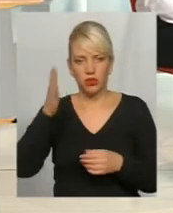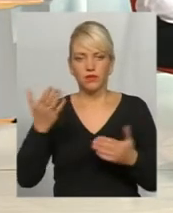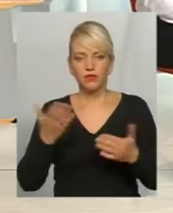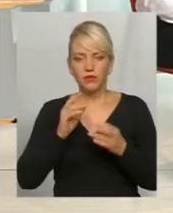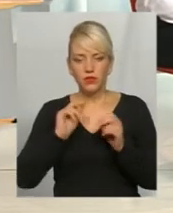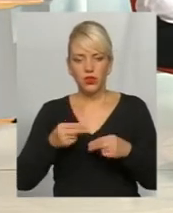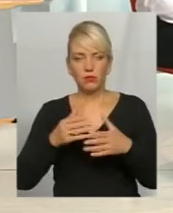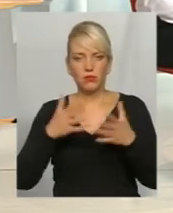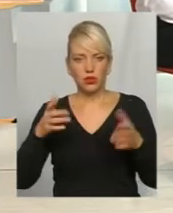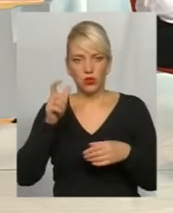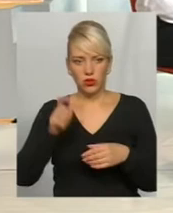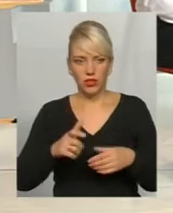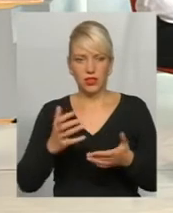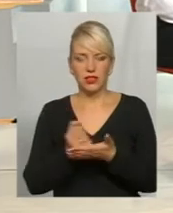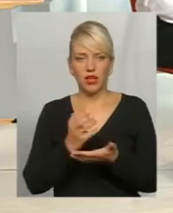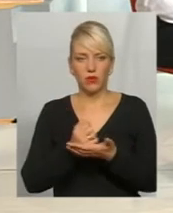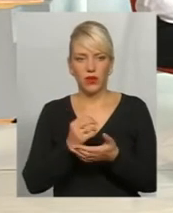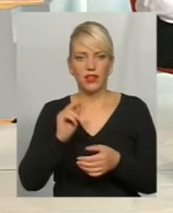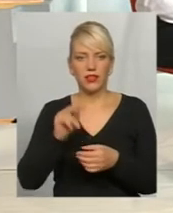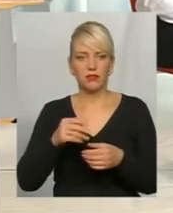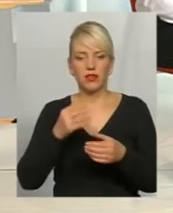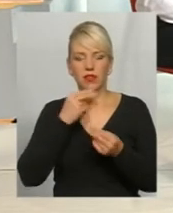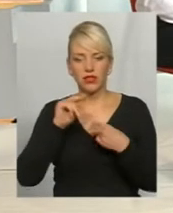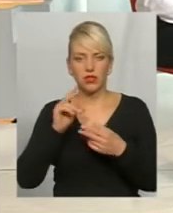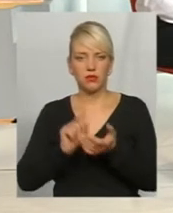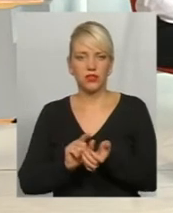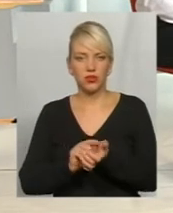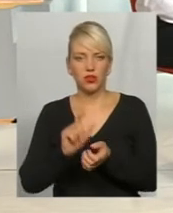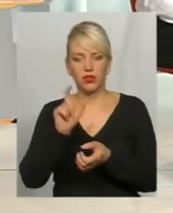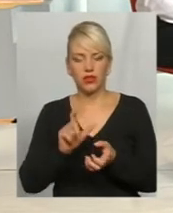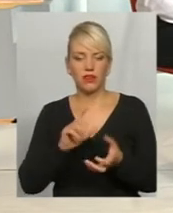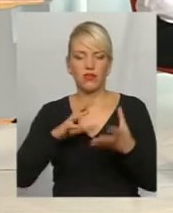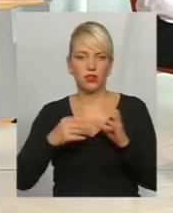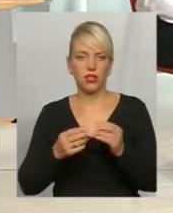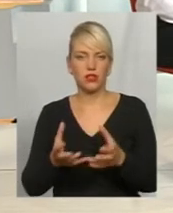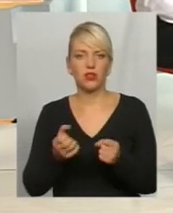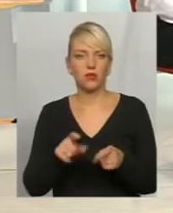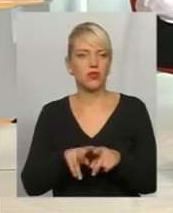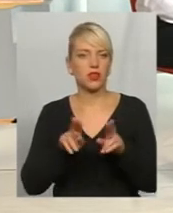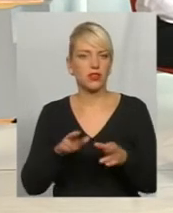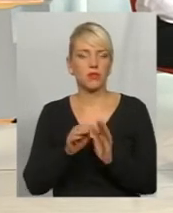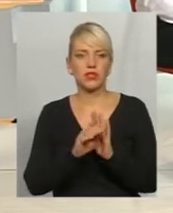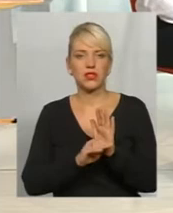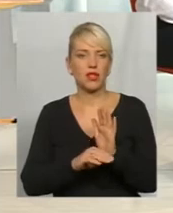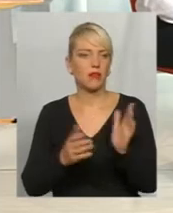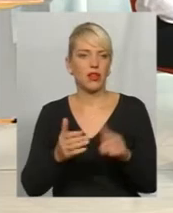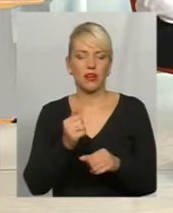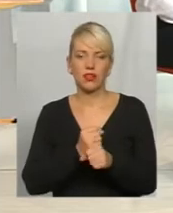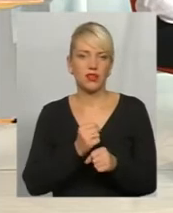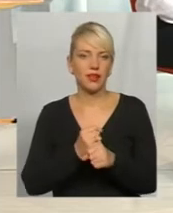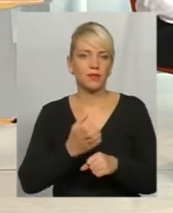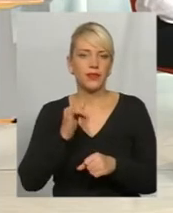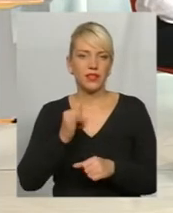більше людина працює, чим більше заробляє, тим краще пенсію вона в результаті отримає. Та сама система, яка діє і в страхових